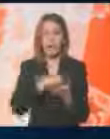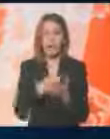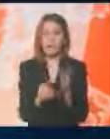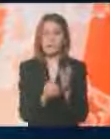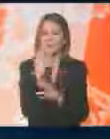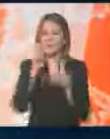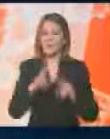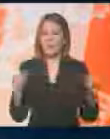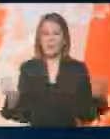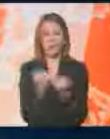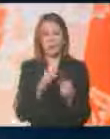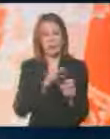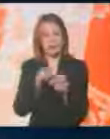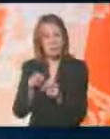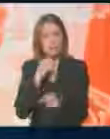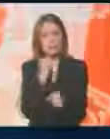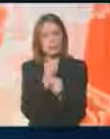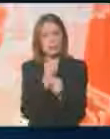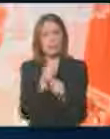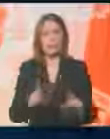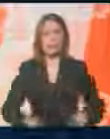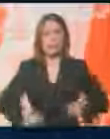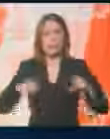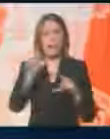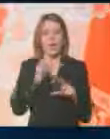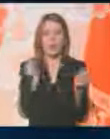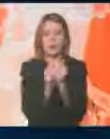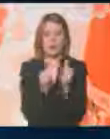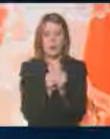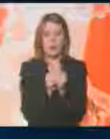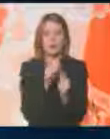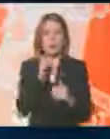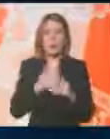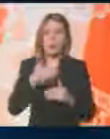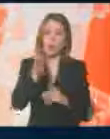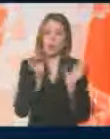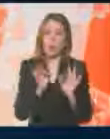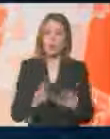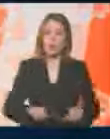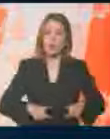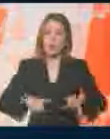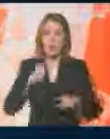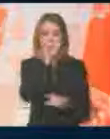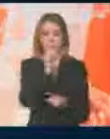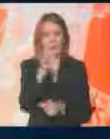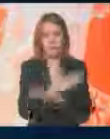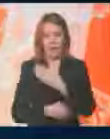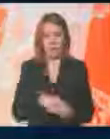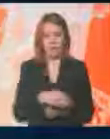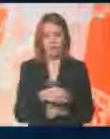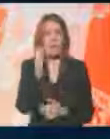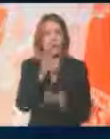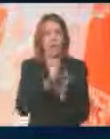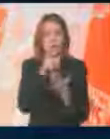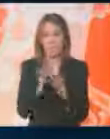mogućnost izaktivno učešće osoba sa invaliditetom u životu lokalne zajednice i unapređenje kvaliteta života tih osoba. Kad je